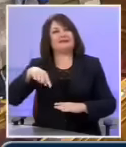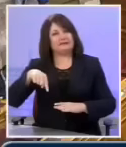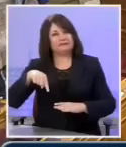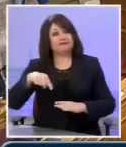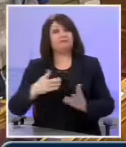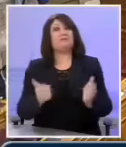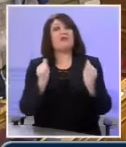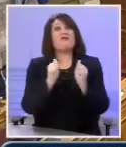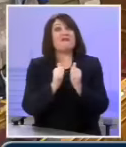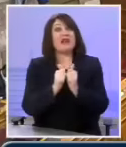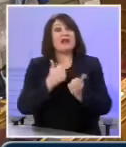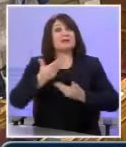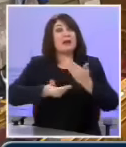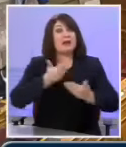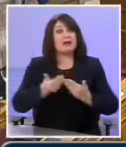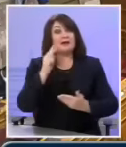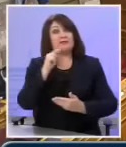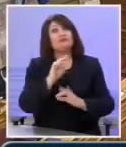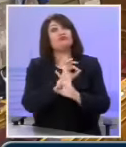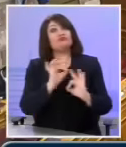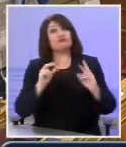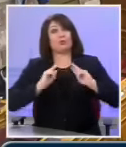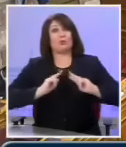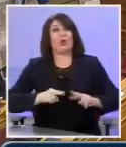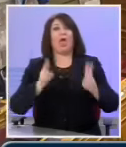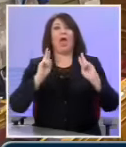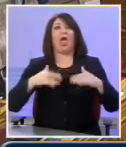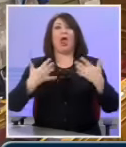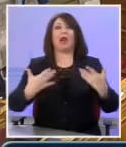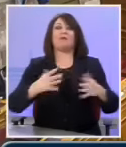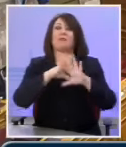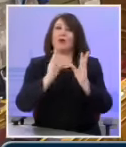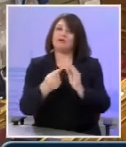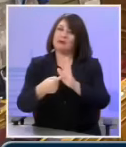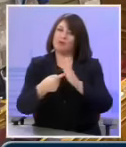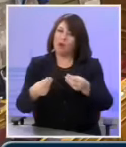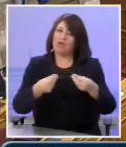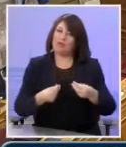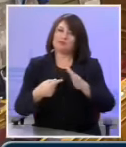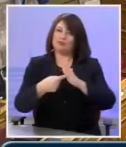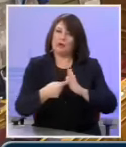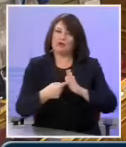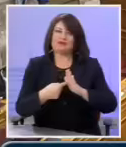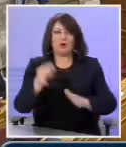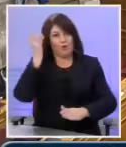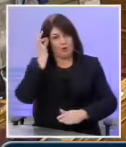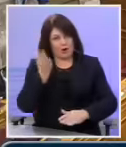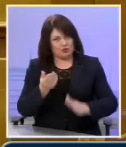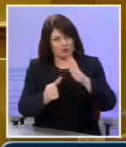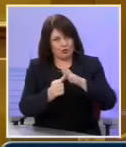φιλίας, αλληλεγγύης και αισιοδοξίας που εκπέμφθηκε. Και